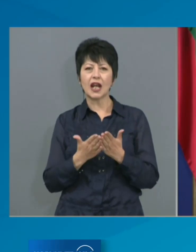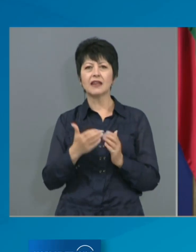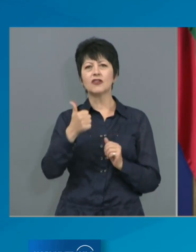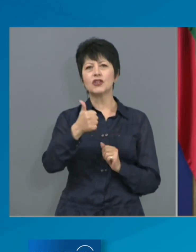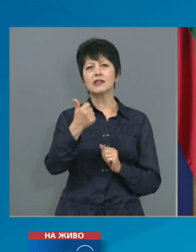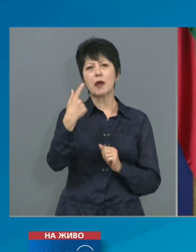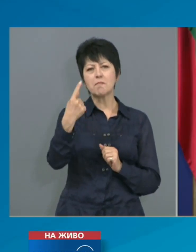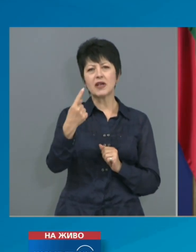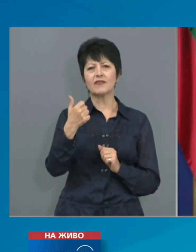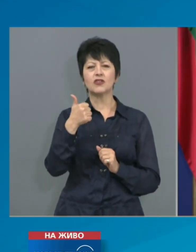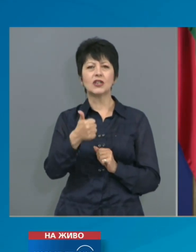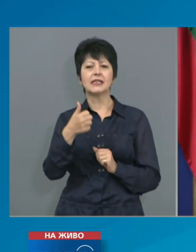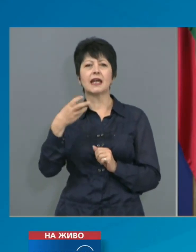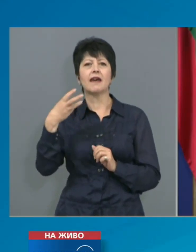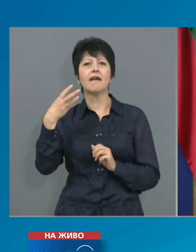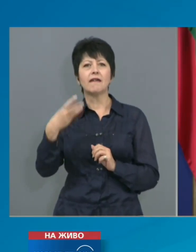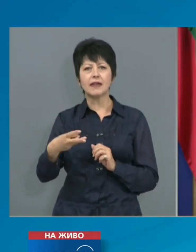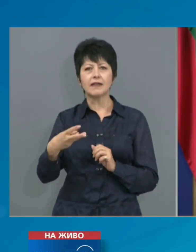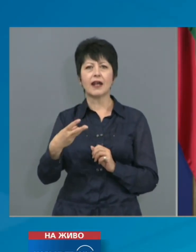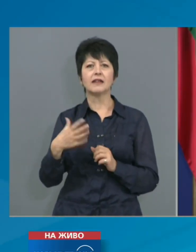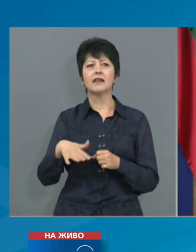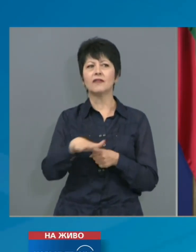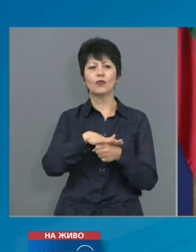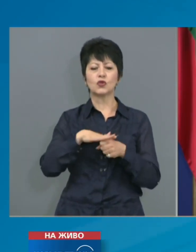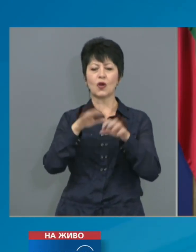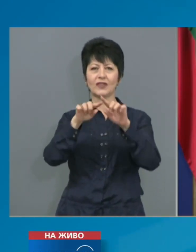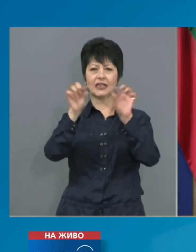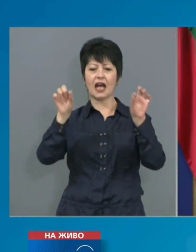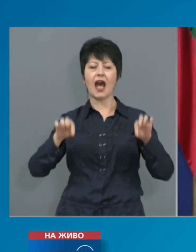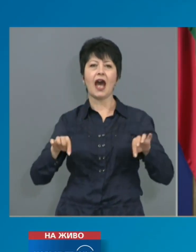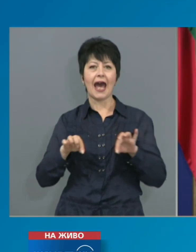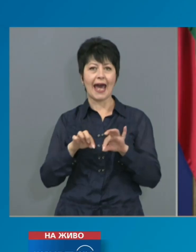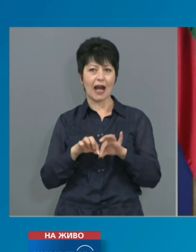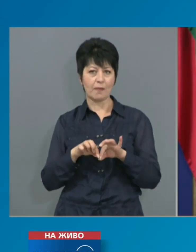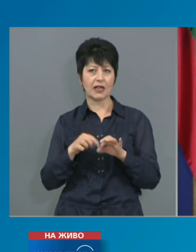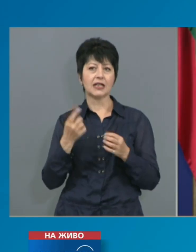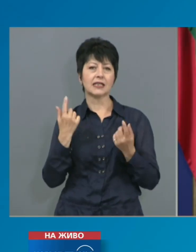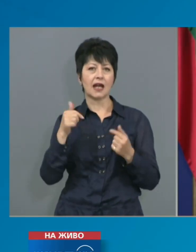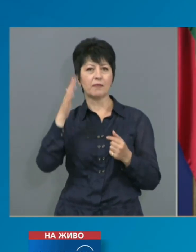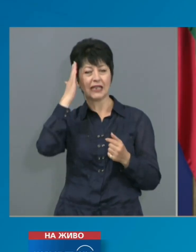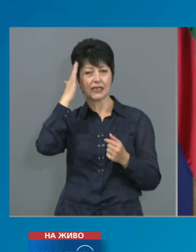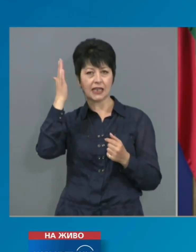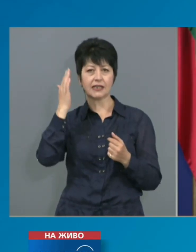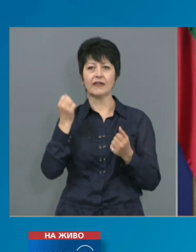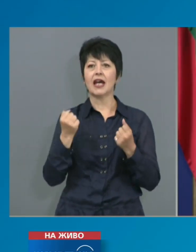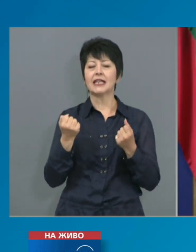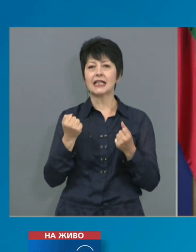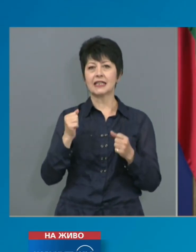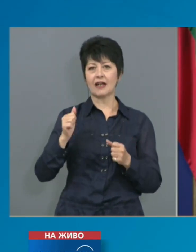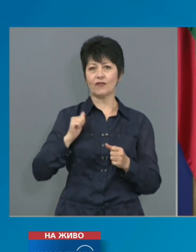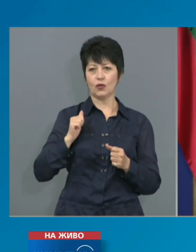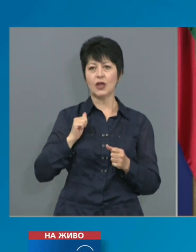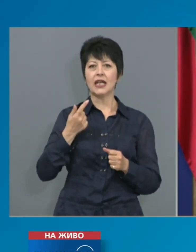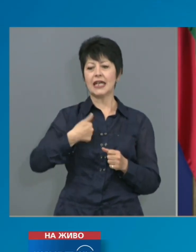-и основната рамка на възможностите министра на здравеопазването и главния здравен санитарен